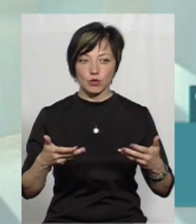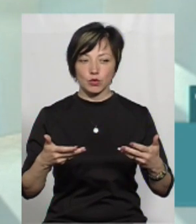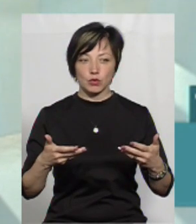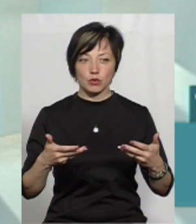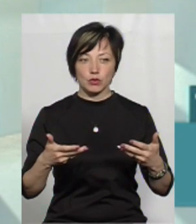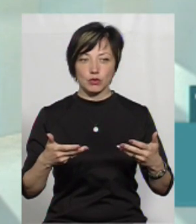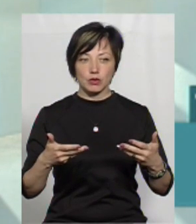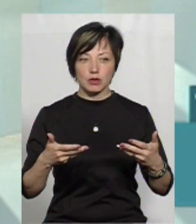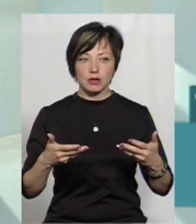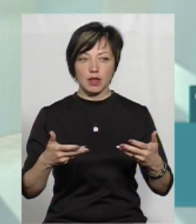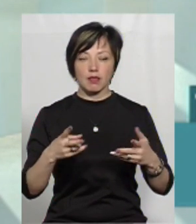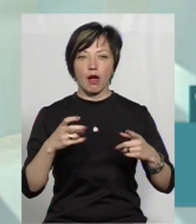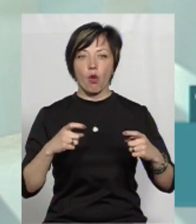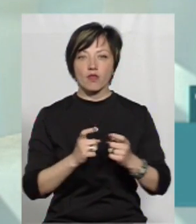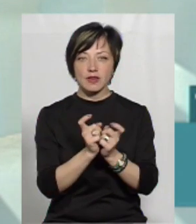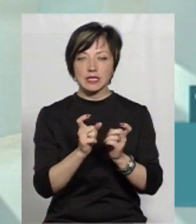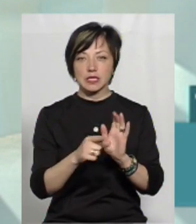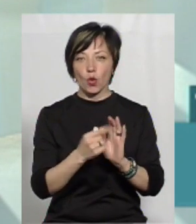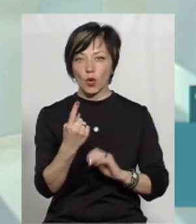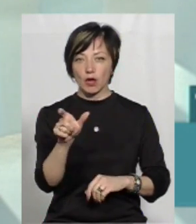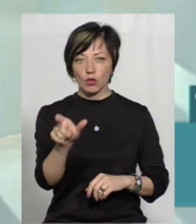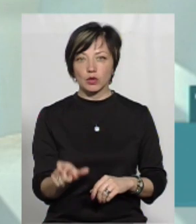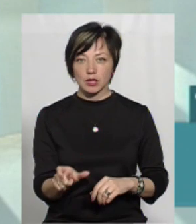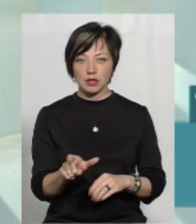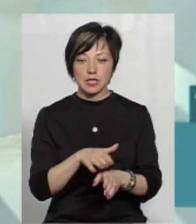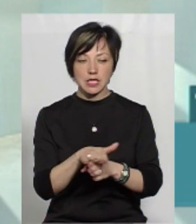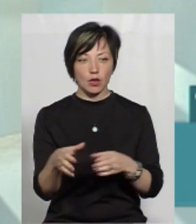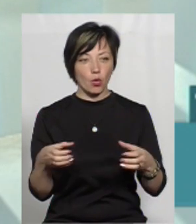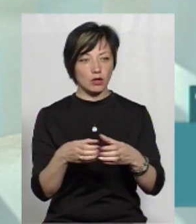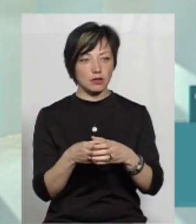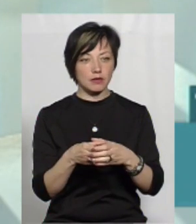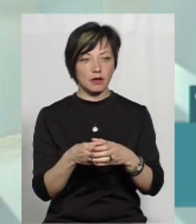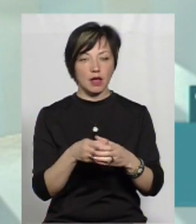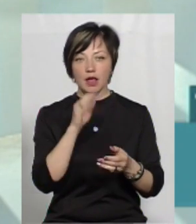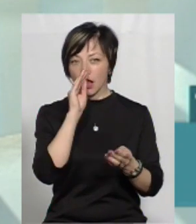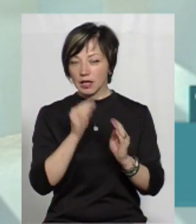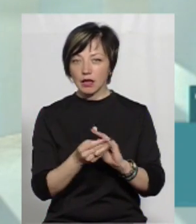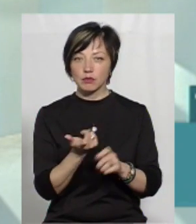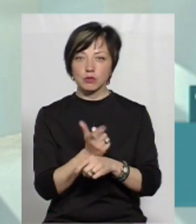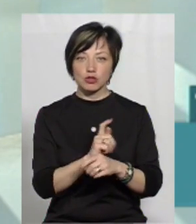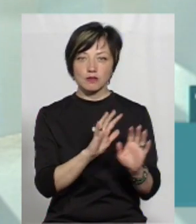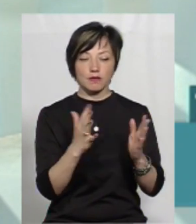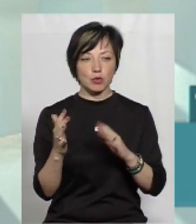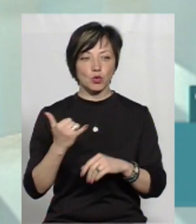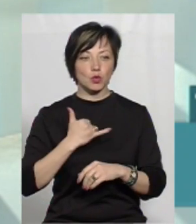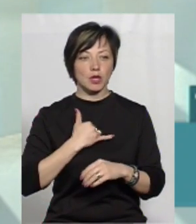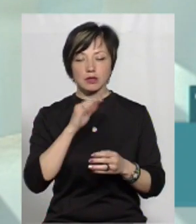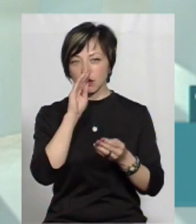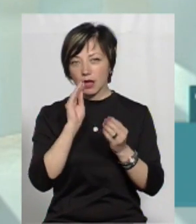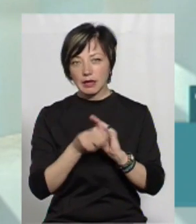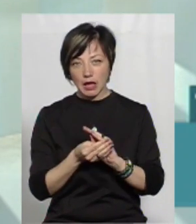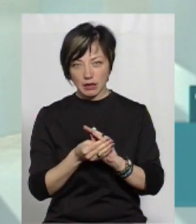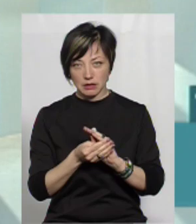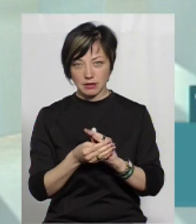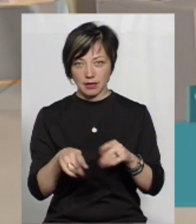на конфлікт з однією людиною цілий колектив. В більшості випадків у нас латентний